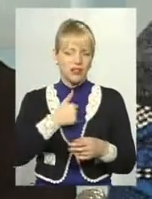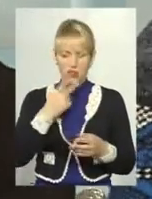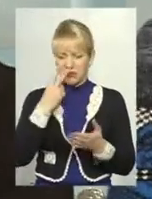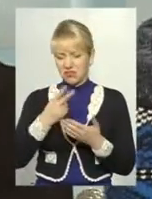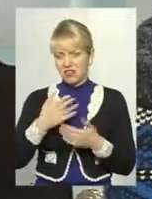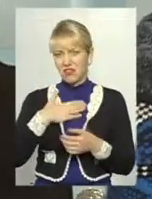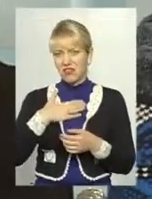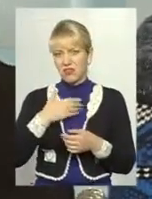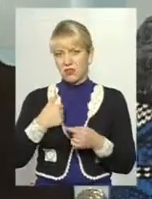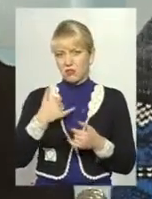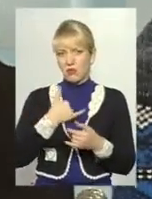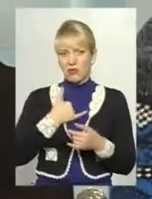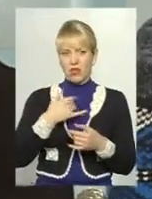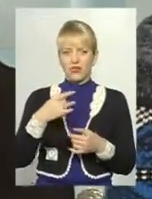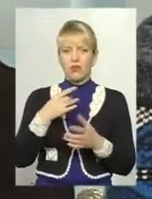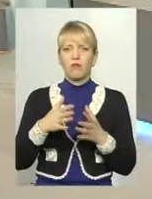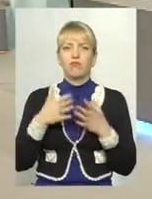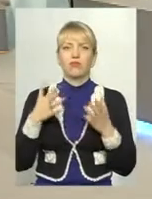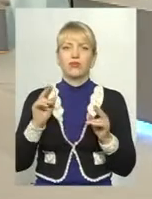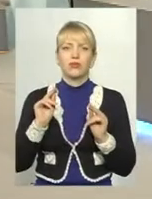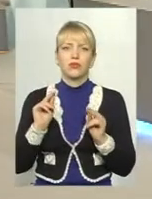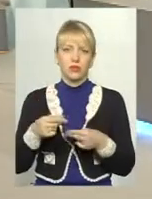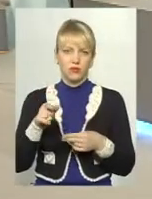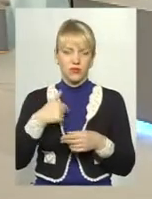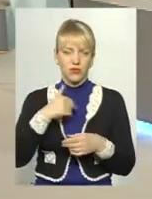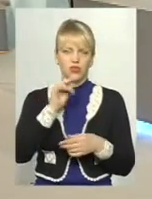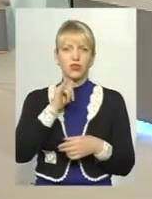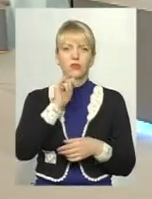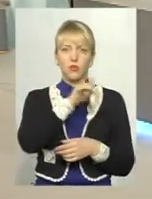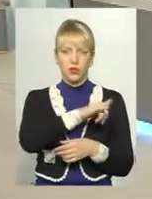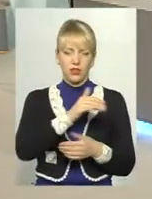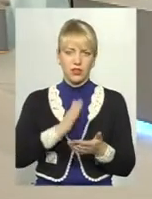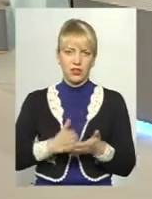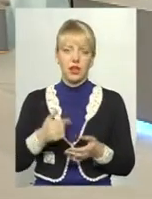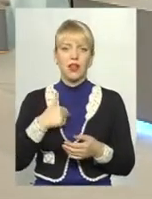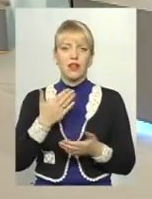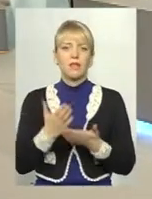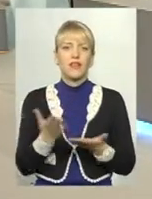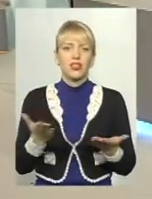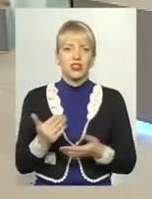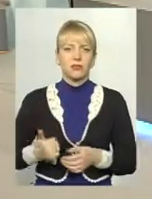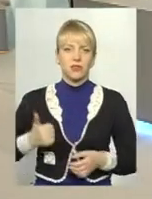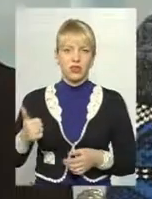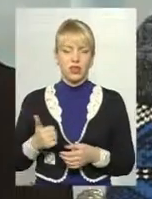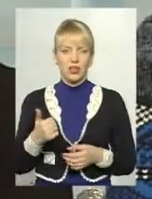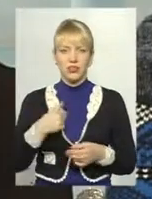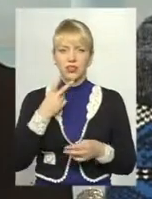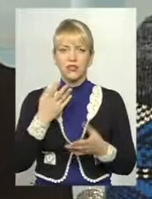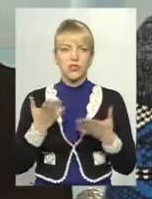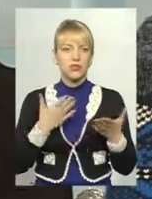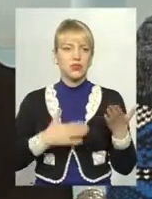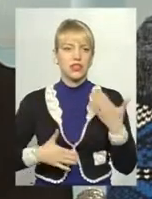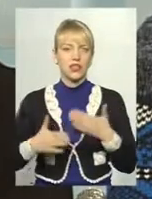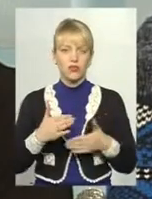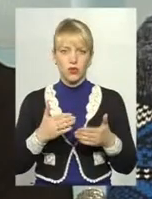говорити, то я вам сказав, друзі, та наш каньйон більше, ніж ваша вся країна, ну без образ. Нам є чим пишатися, і я дивлюся, з яким задоволенням в нас, до речі,